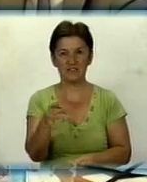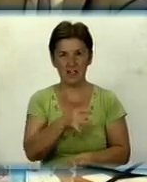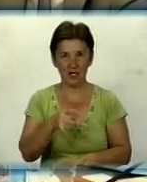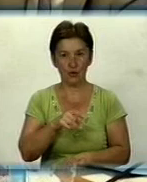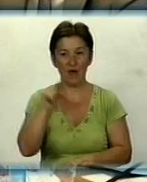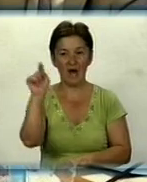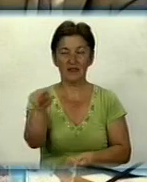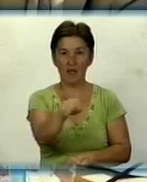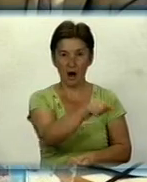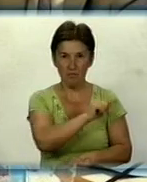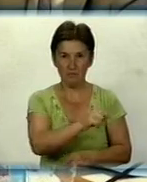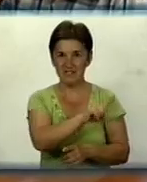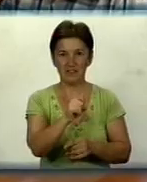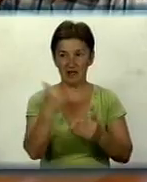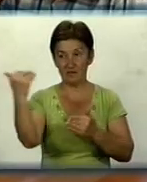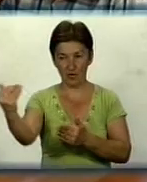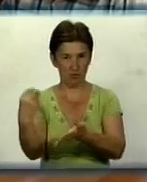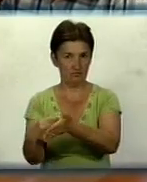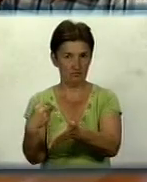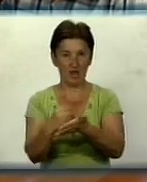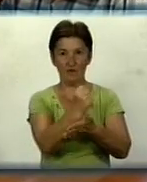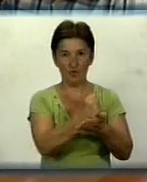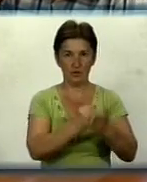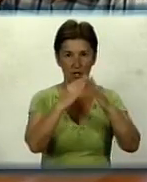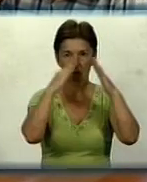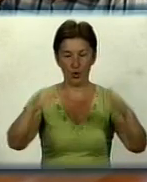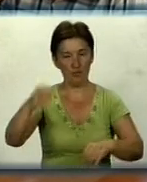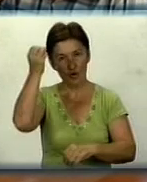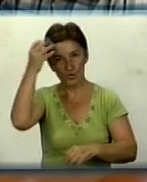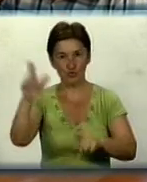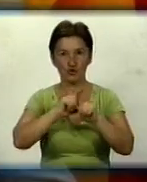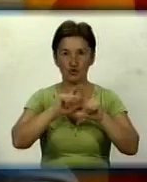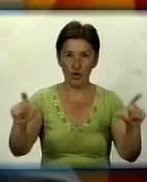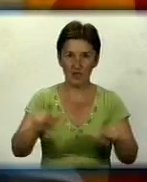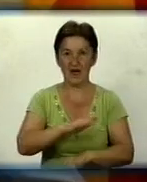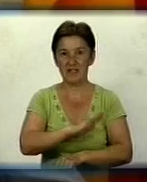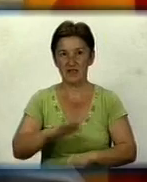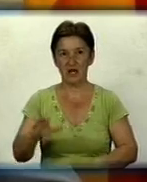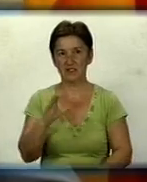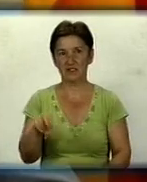наступному році за рахунок фонду планують відремонтувати будинки культури, фапи, школи і дитячі садки.